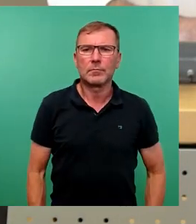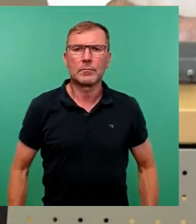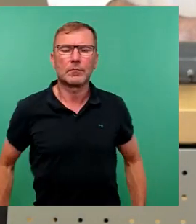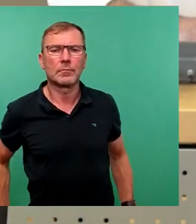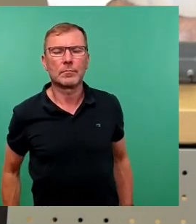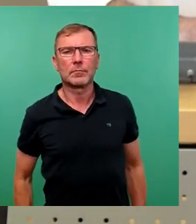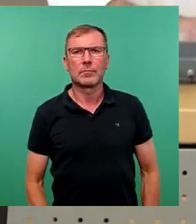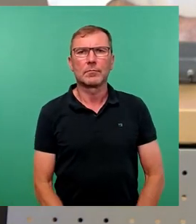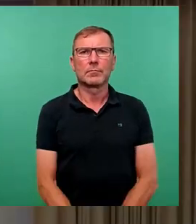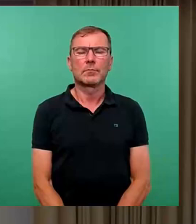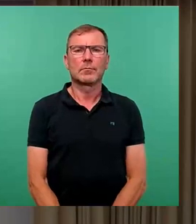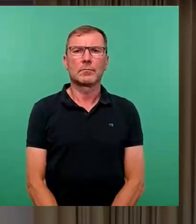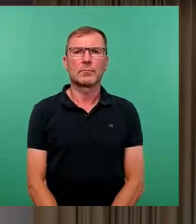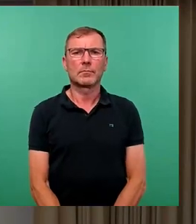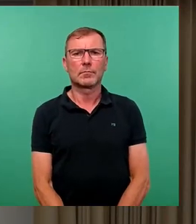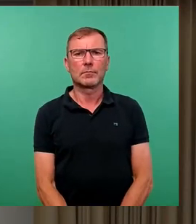Applaus